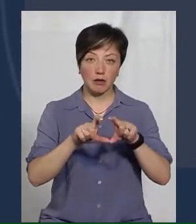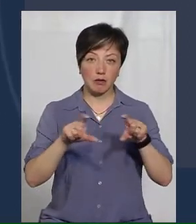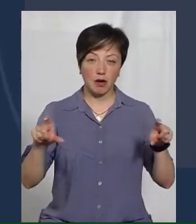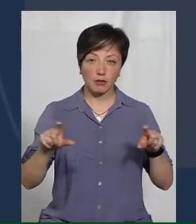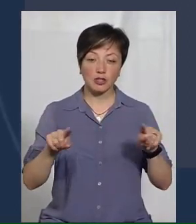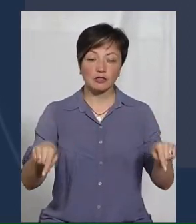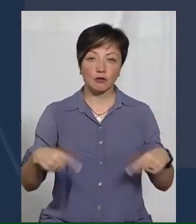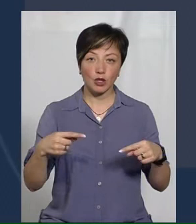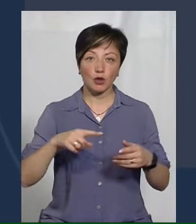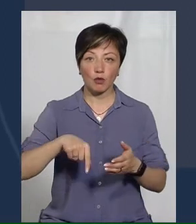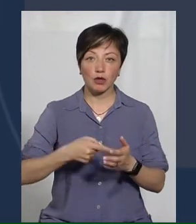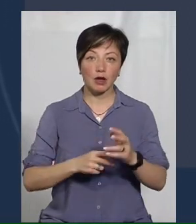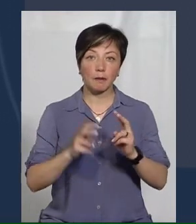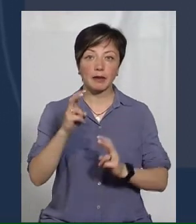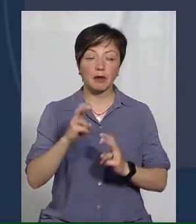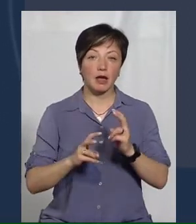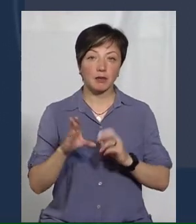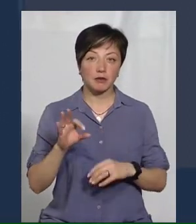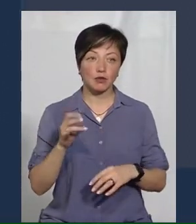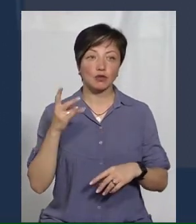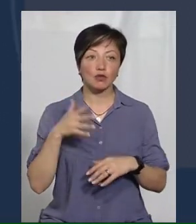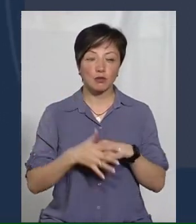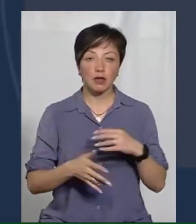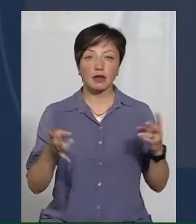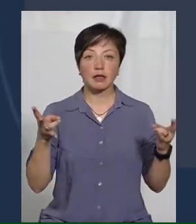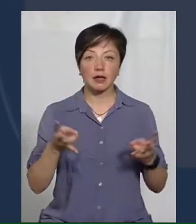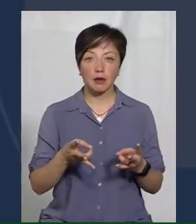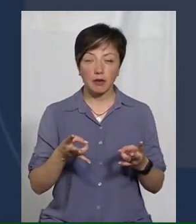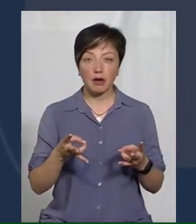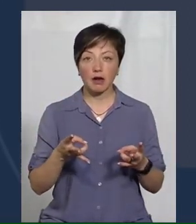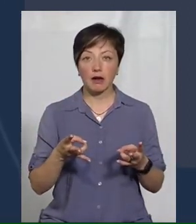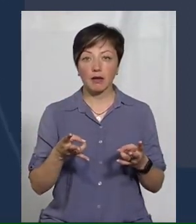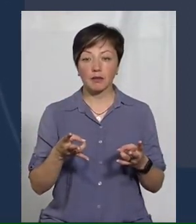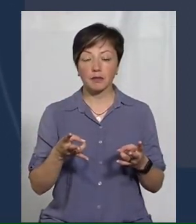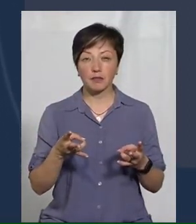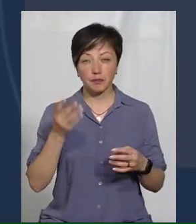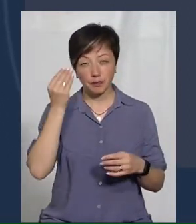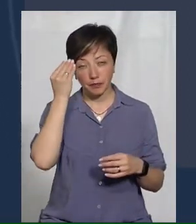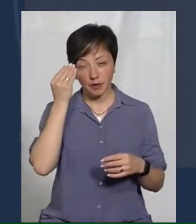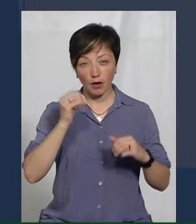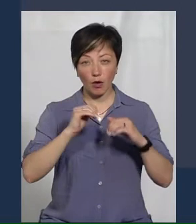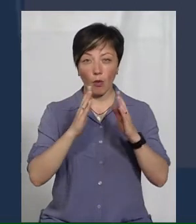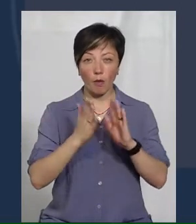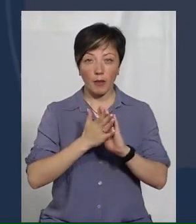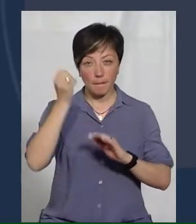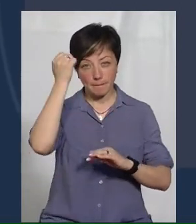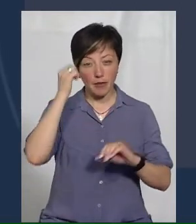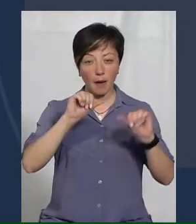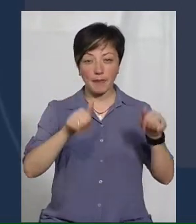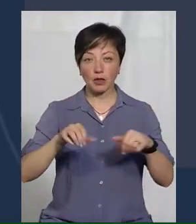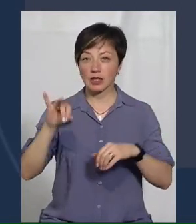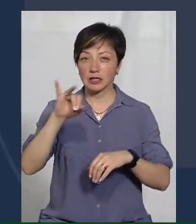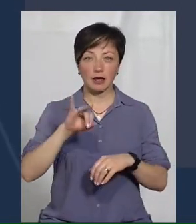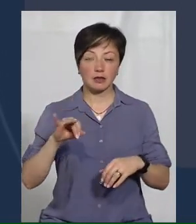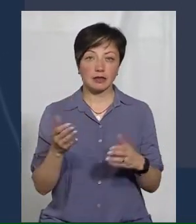комунальне підприємство. Зрозуміло, треба виходити з того, що комплекс пам'яток, Зяслава, це не